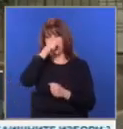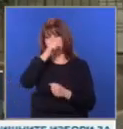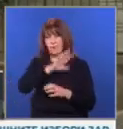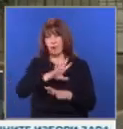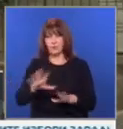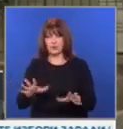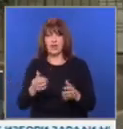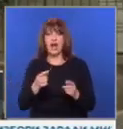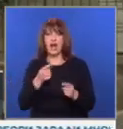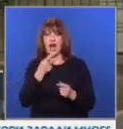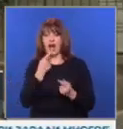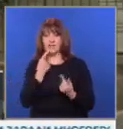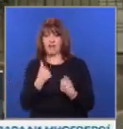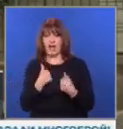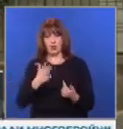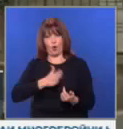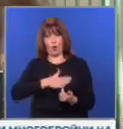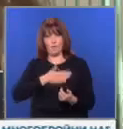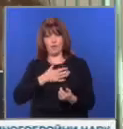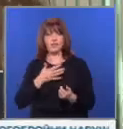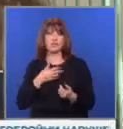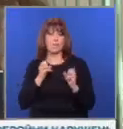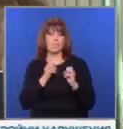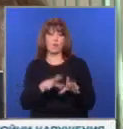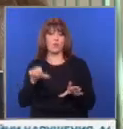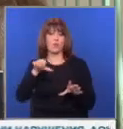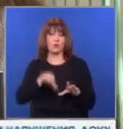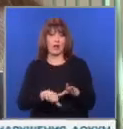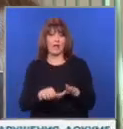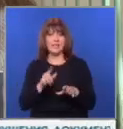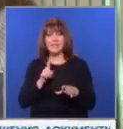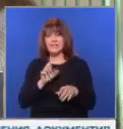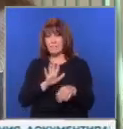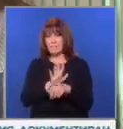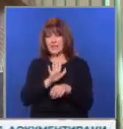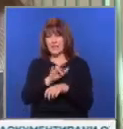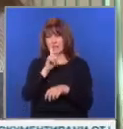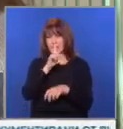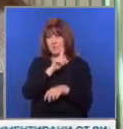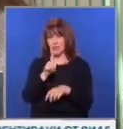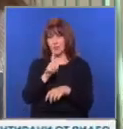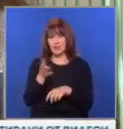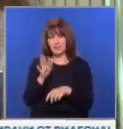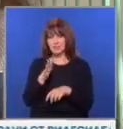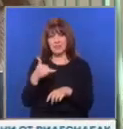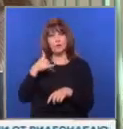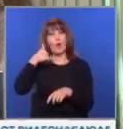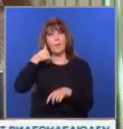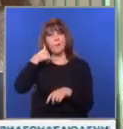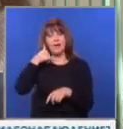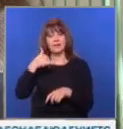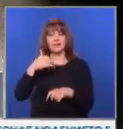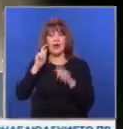време ми казваше как аз ще умръч, съм буклук долен. За тук около 15 минути тя ни звънна и просто